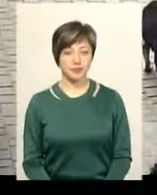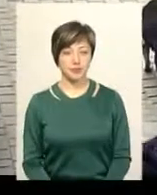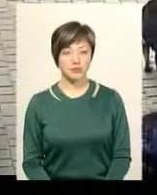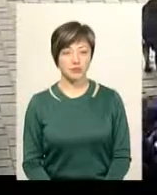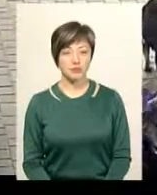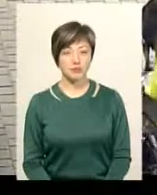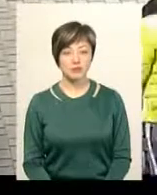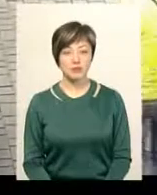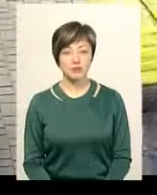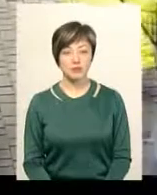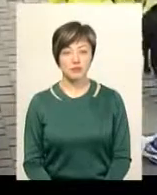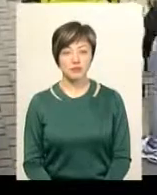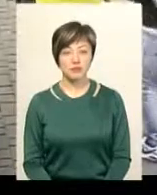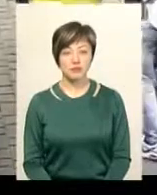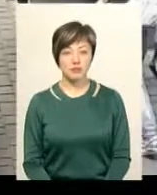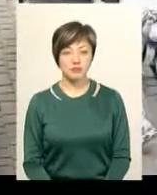Іван Мовчан. Новини Поділля, Центр.